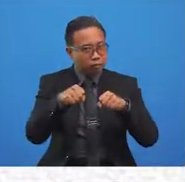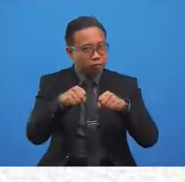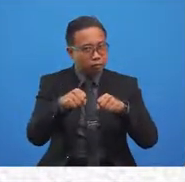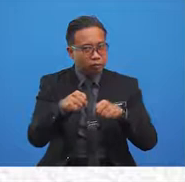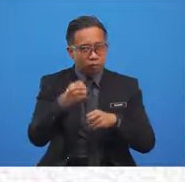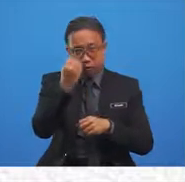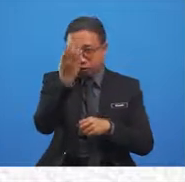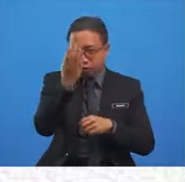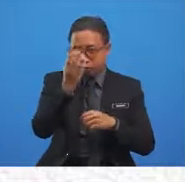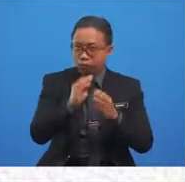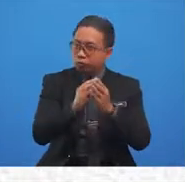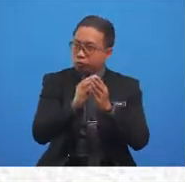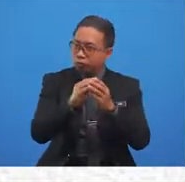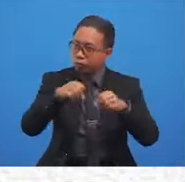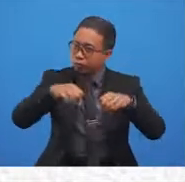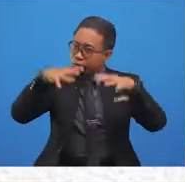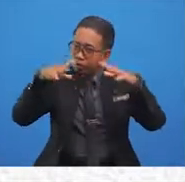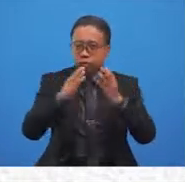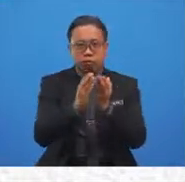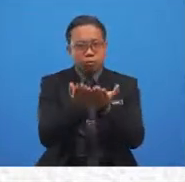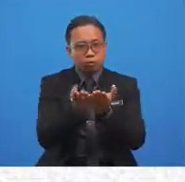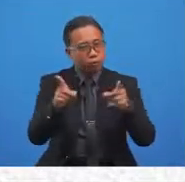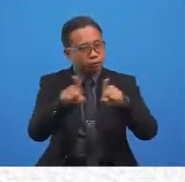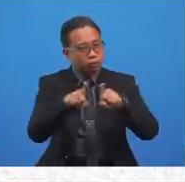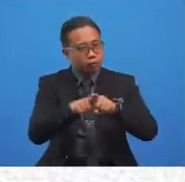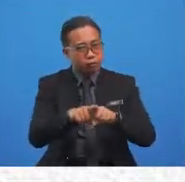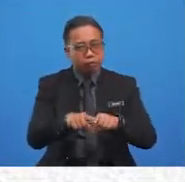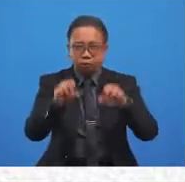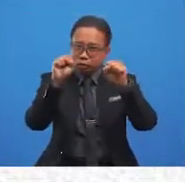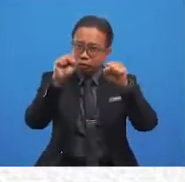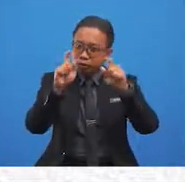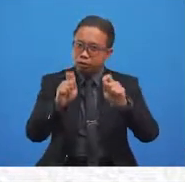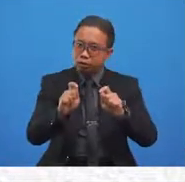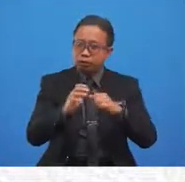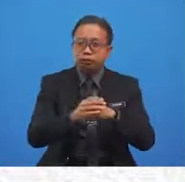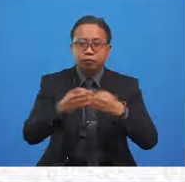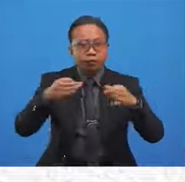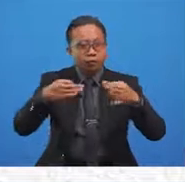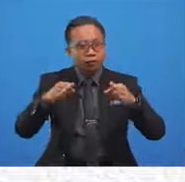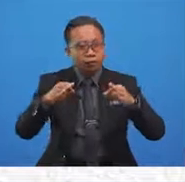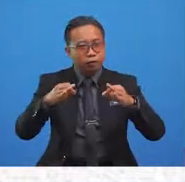magical book together? Saturday, free day.